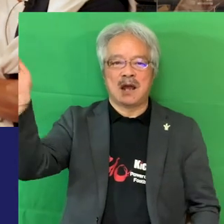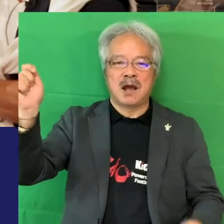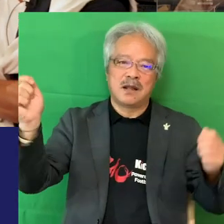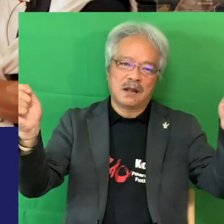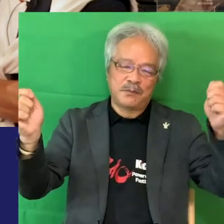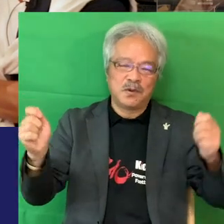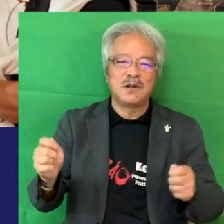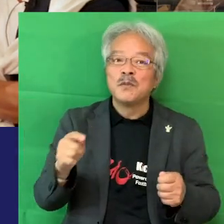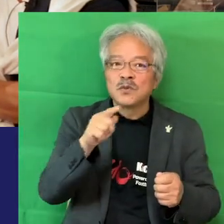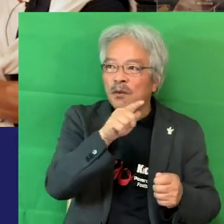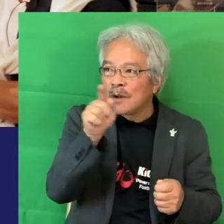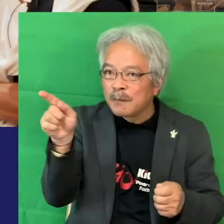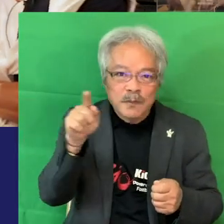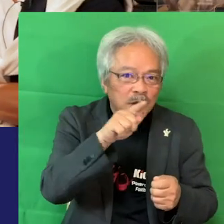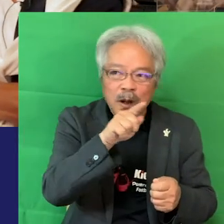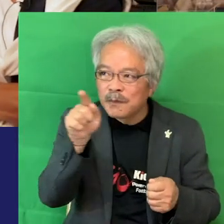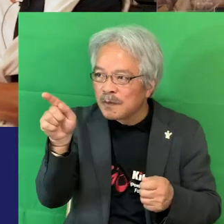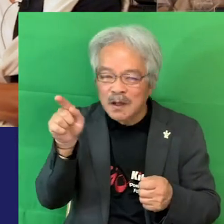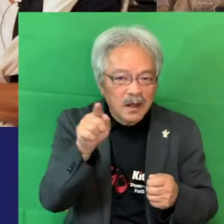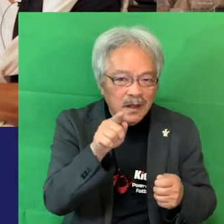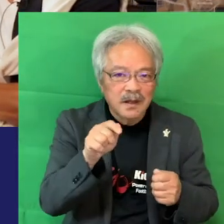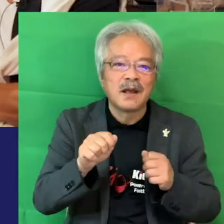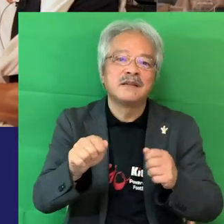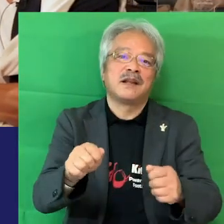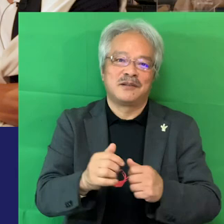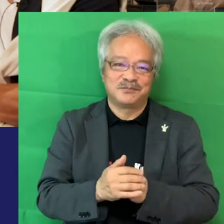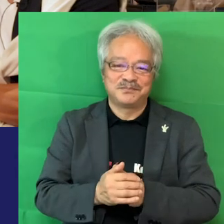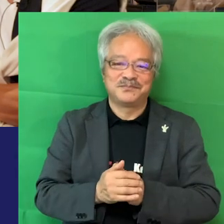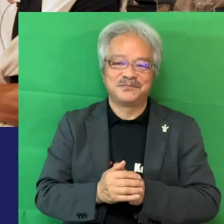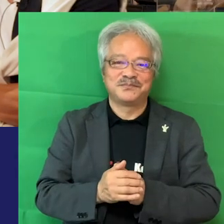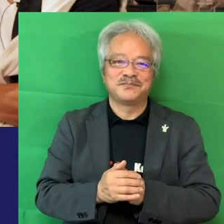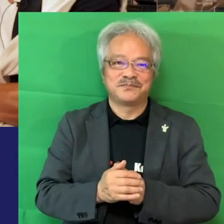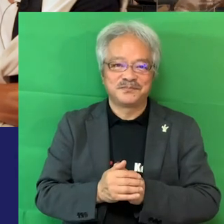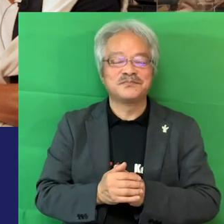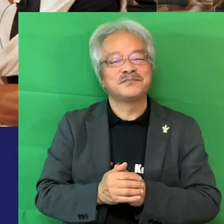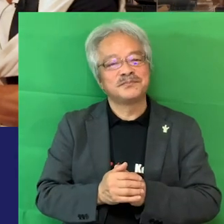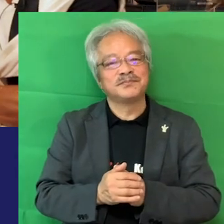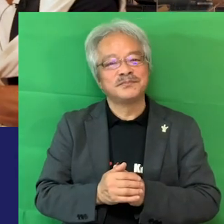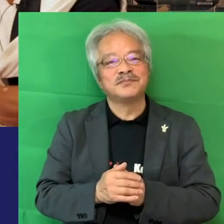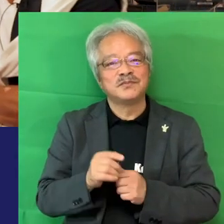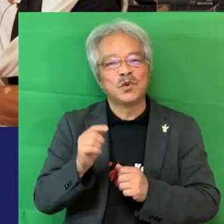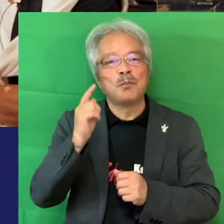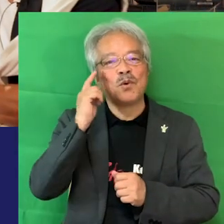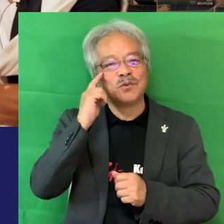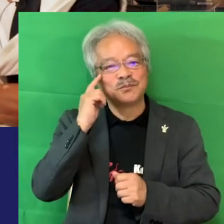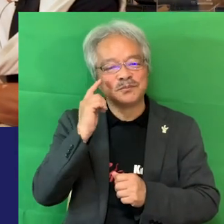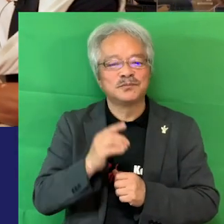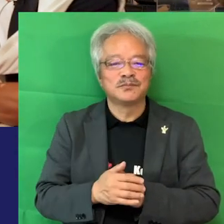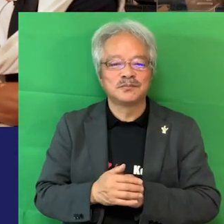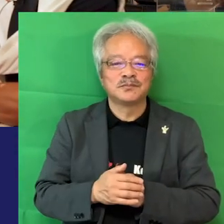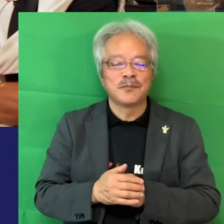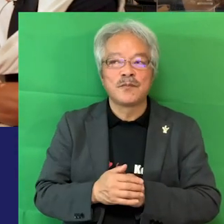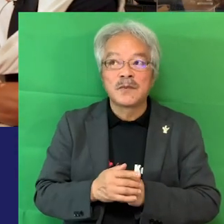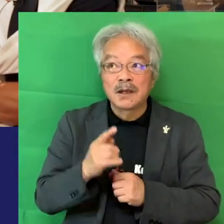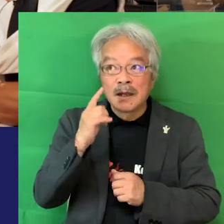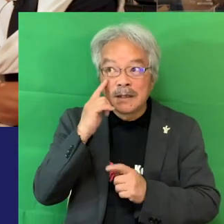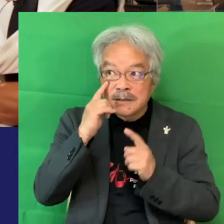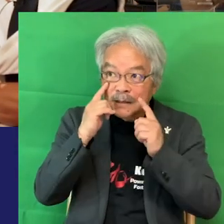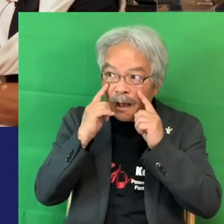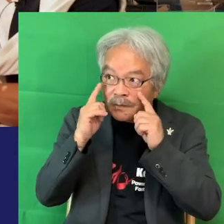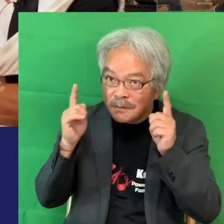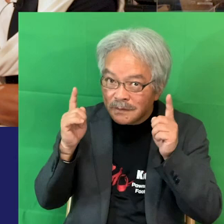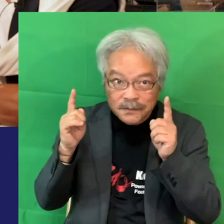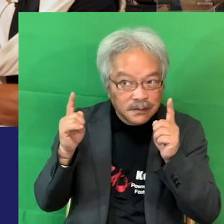とそこは気にしながら上がない分気にしながらやってるっていうプレーヤーたちは多いですよね視覚感覚はすごいんですかね